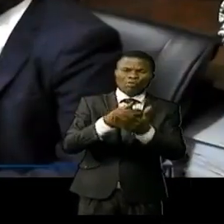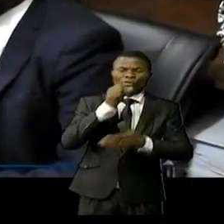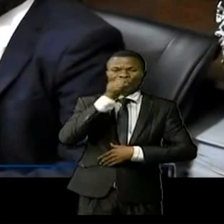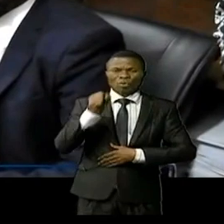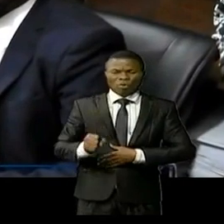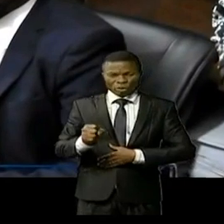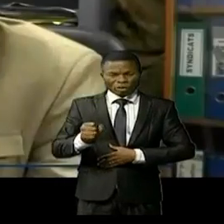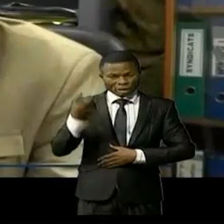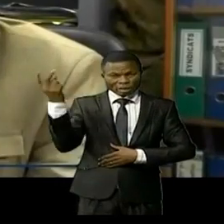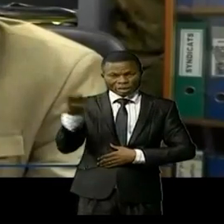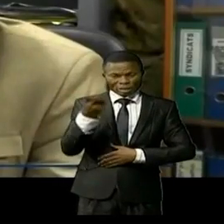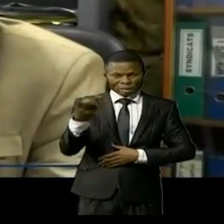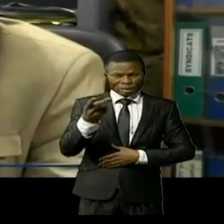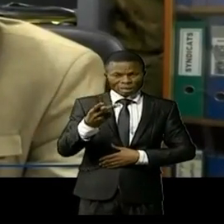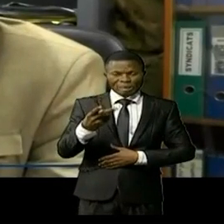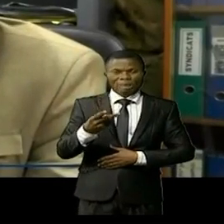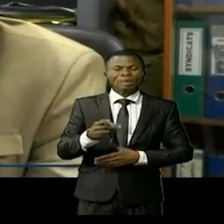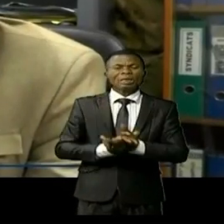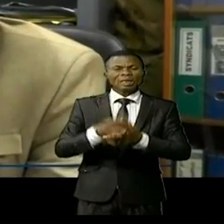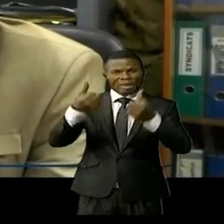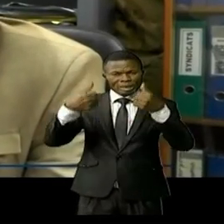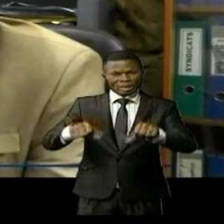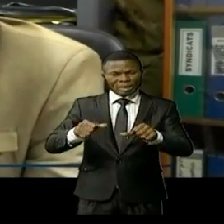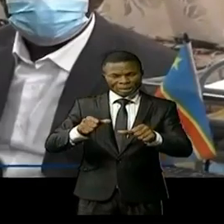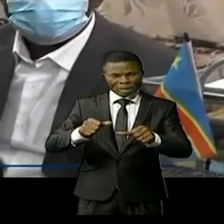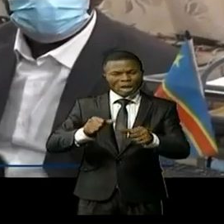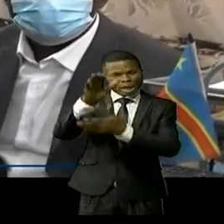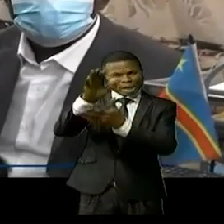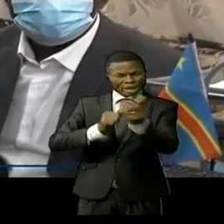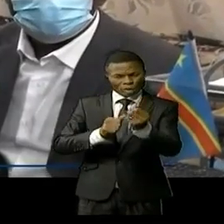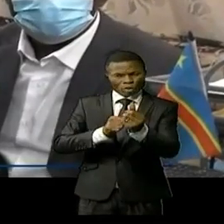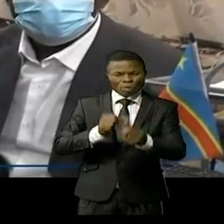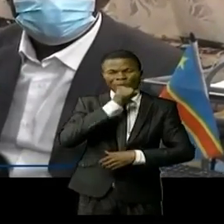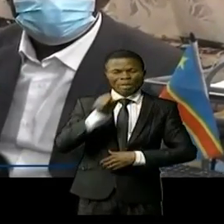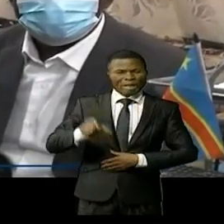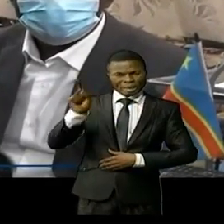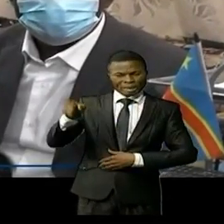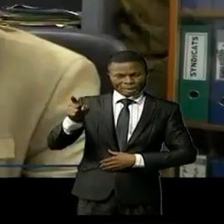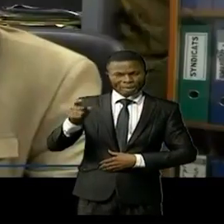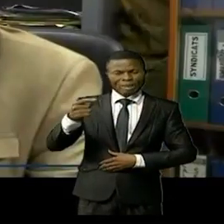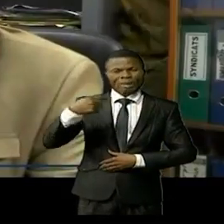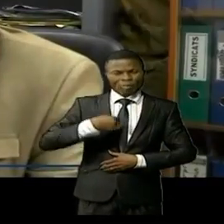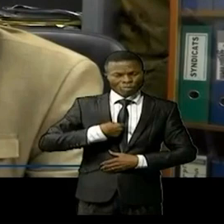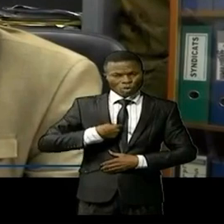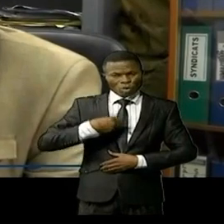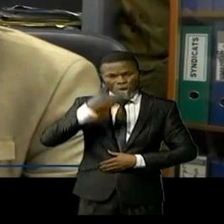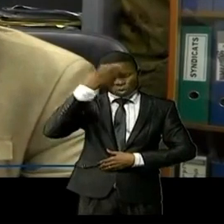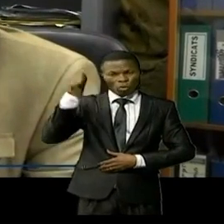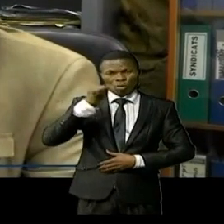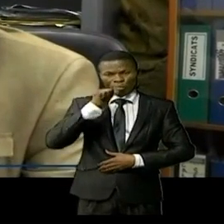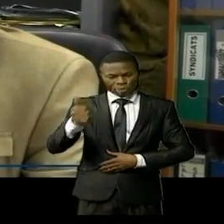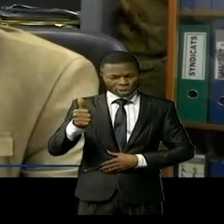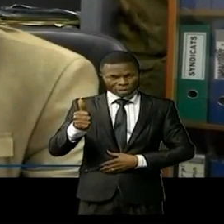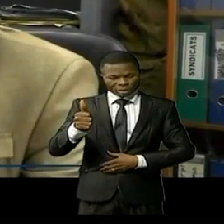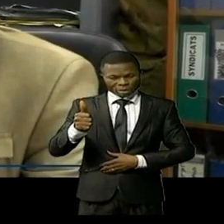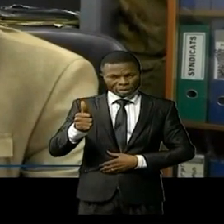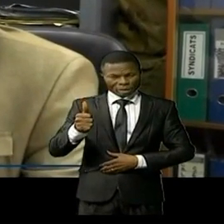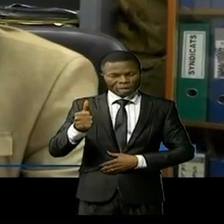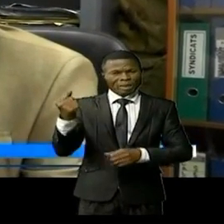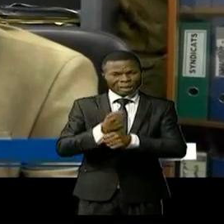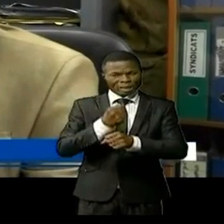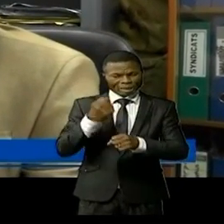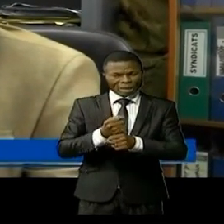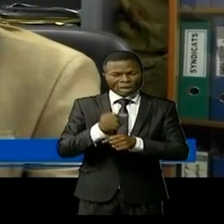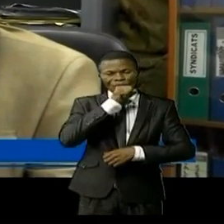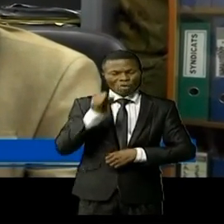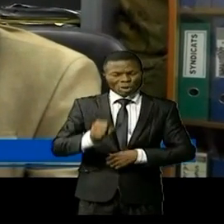Mokito Gaounda il restera sur le pas de son prédécesseur je ne passerai pas autre que votre chemin le